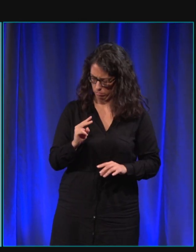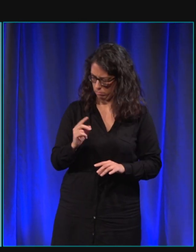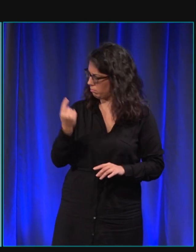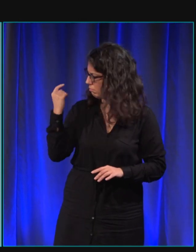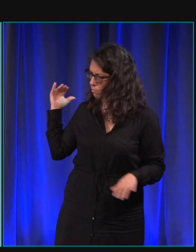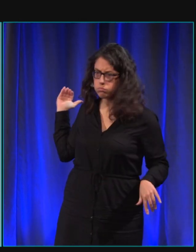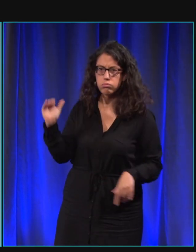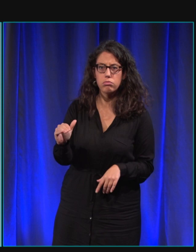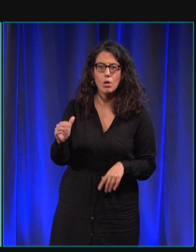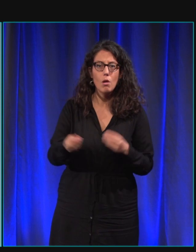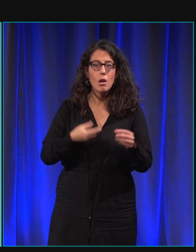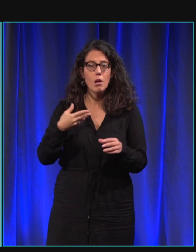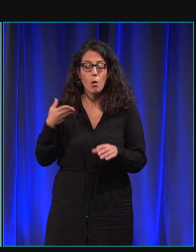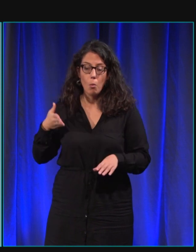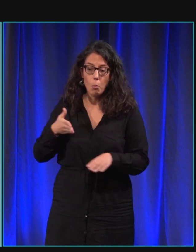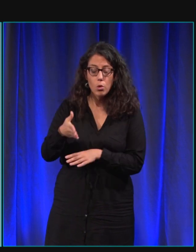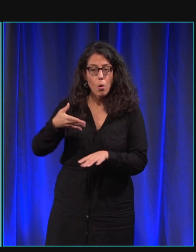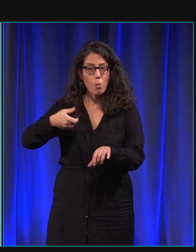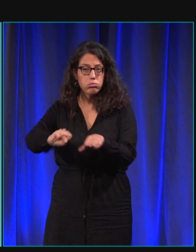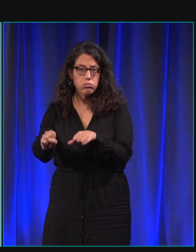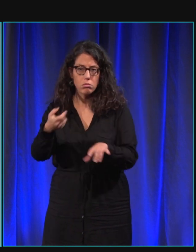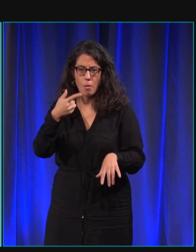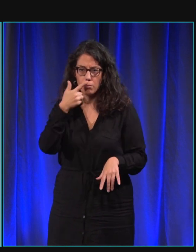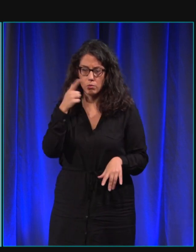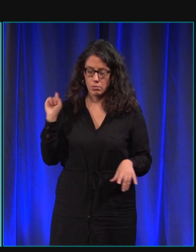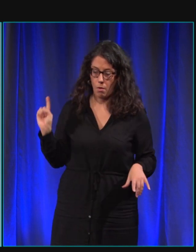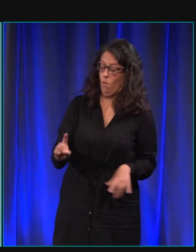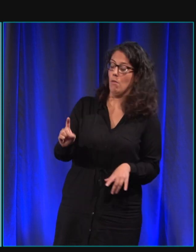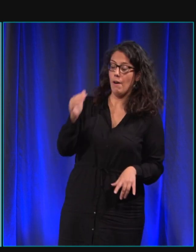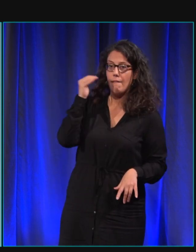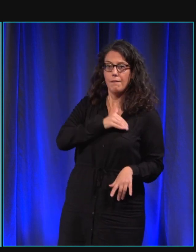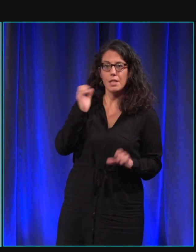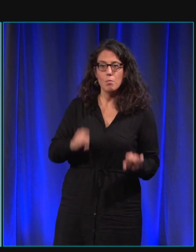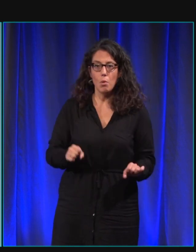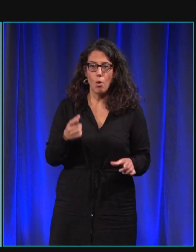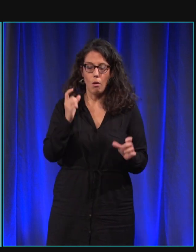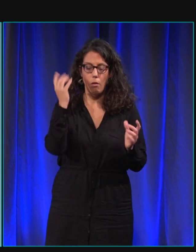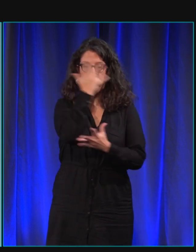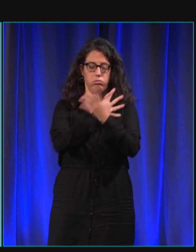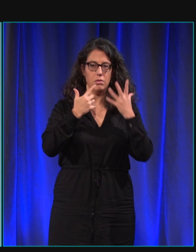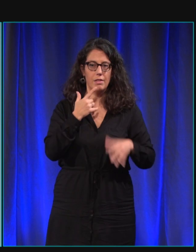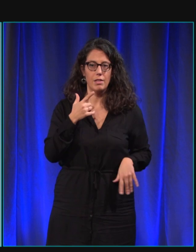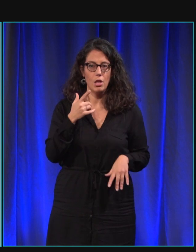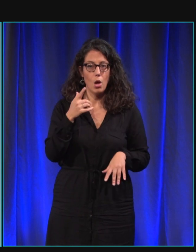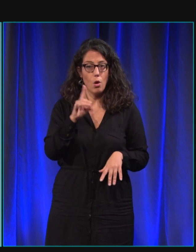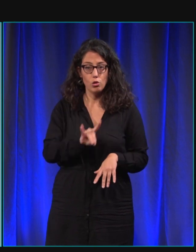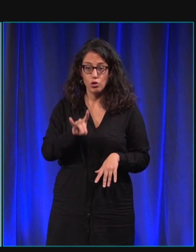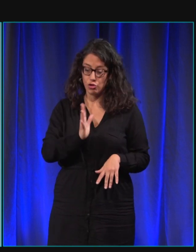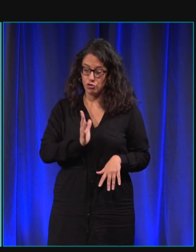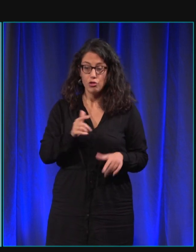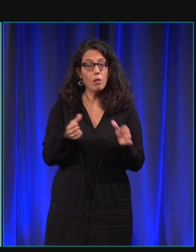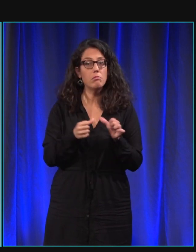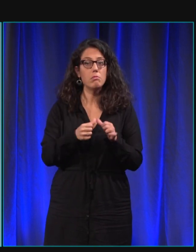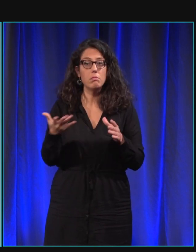arrive. S'il y une moto qui arrive très vite qui peut surprendre la personne, c'est pareil. Le chien, il va tout doucement mettre la personne en sécurité.